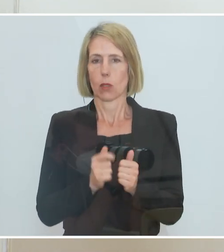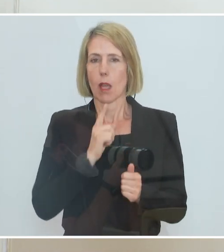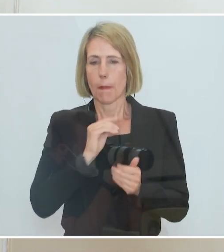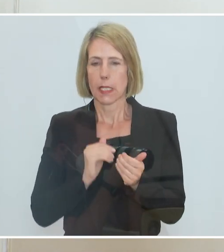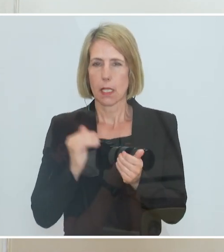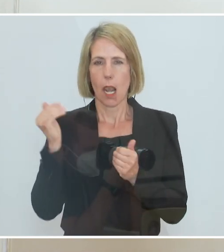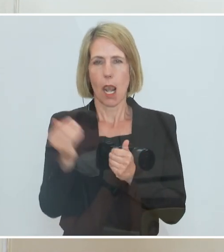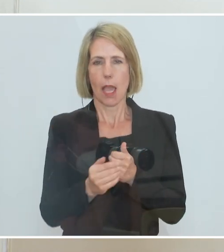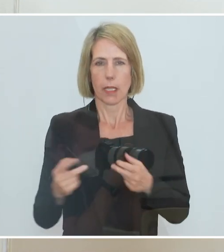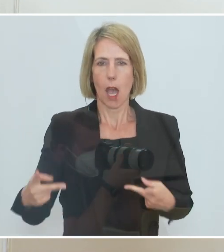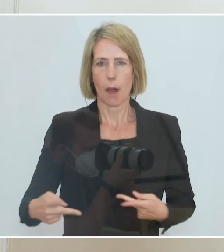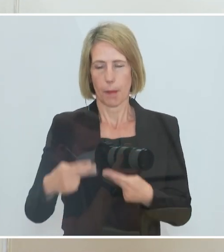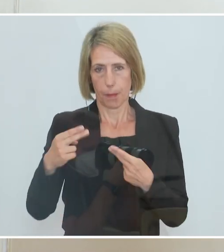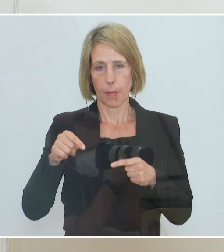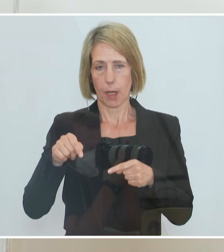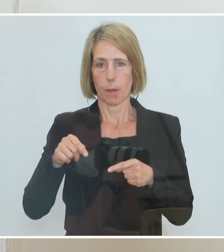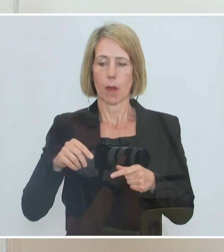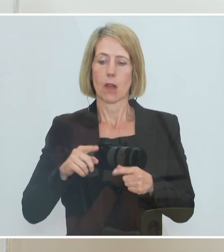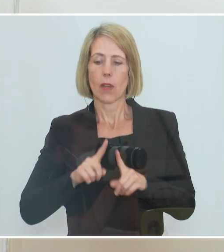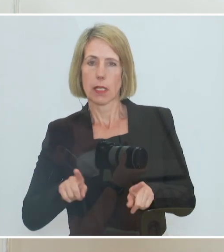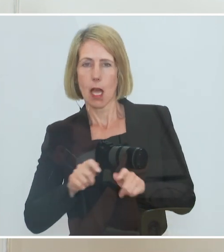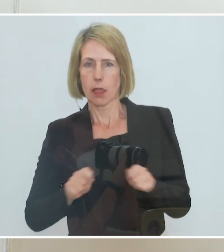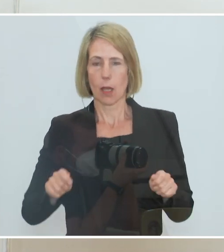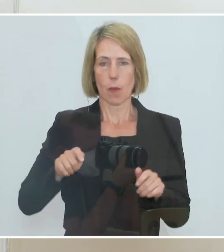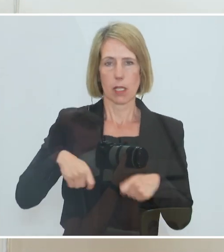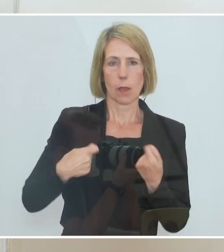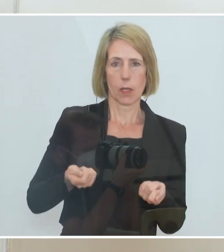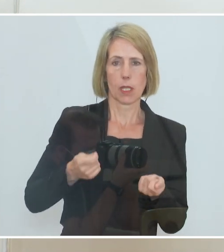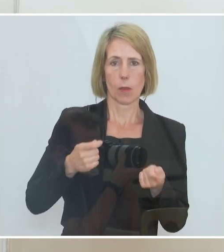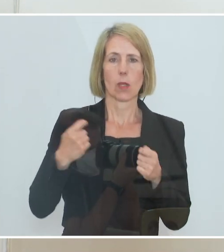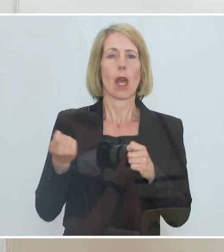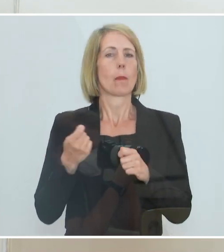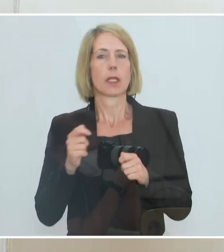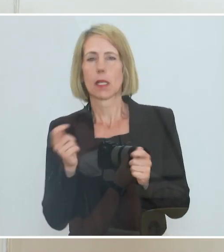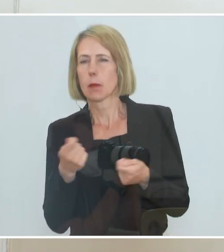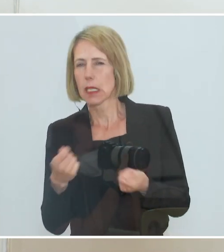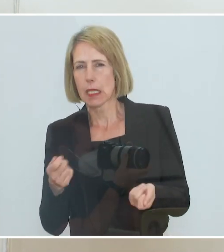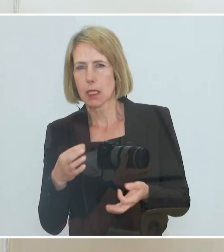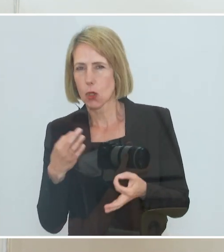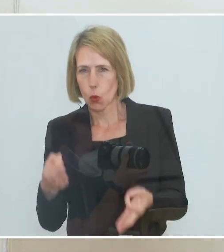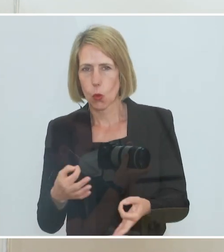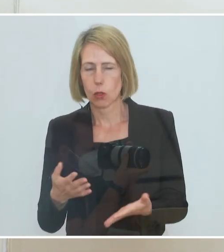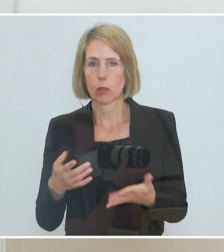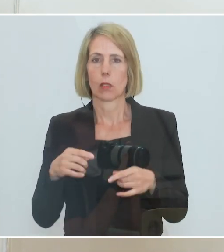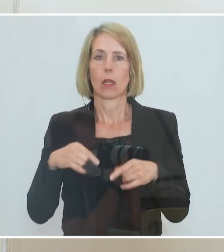zu sagen, wenn es andere Maßnahmen gibt, wo es dem Betrieb nicht so gut geht, die andere